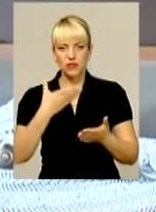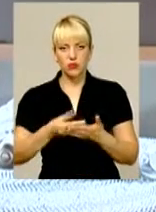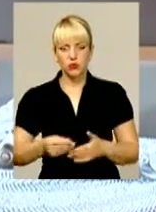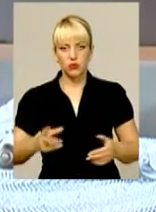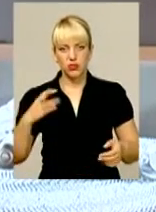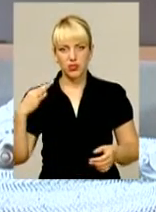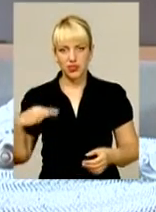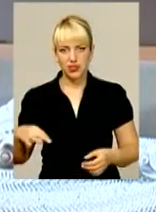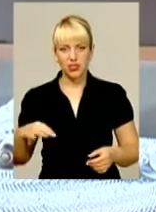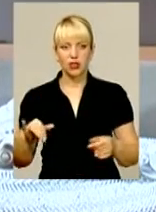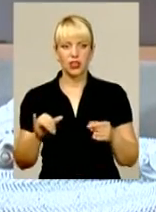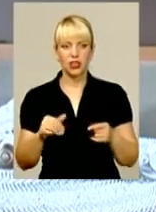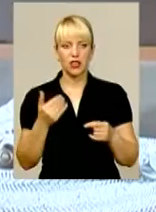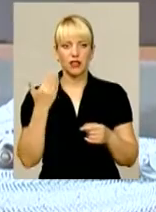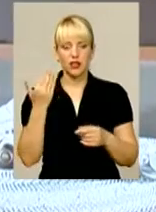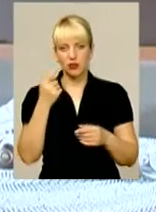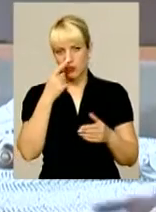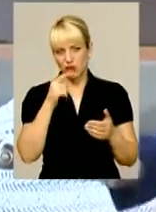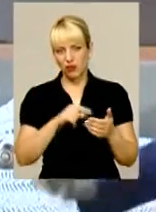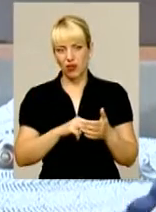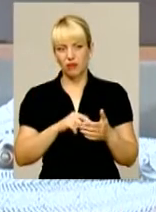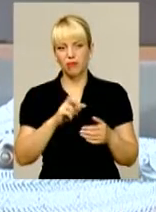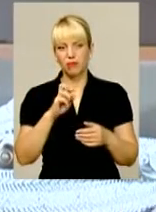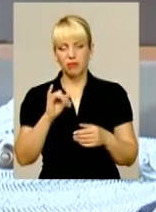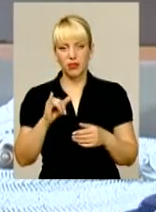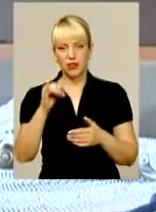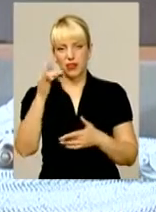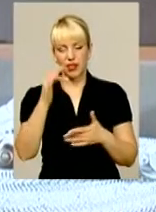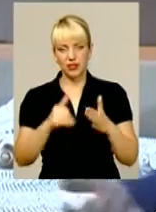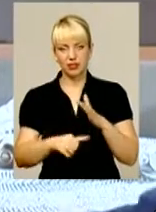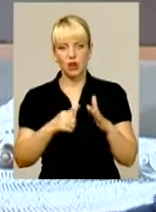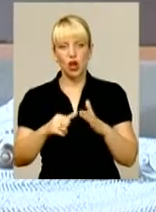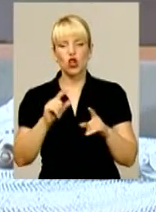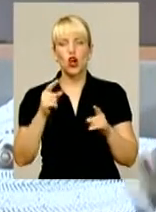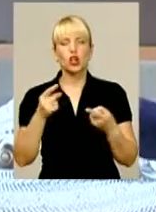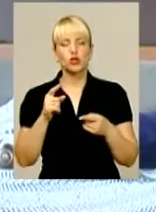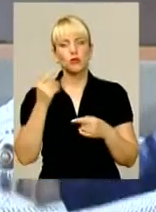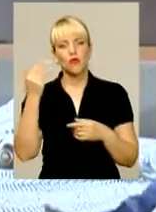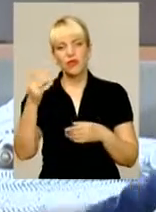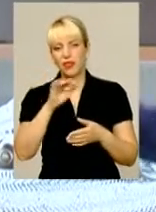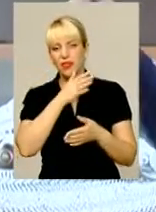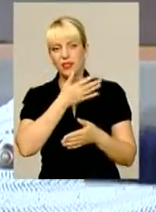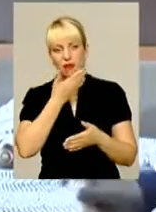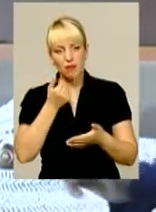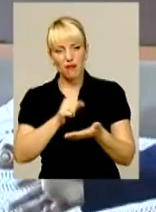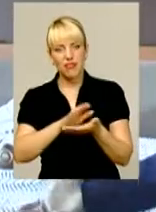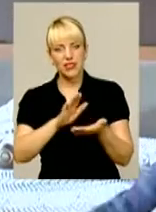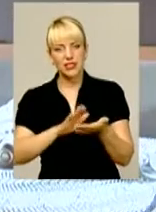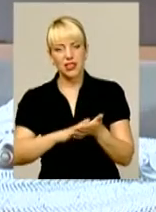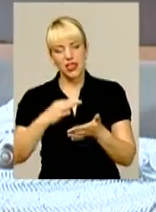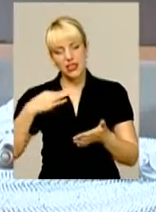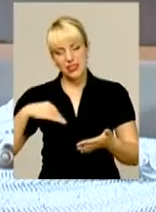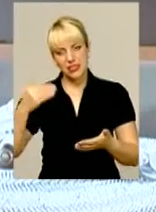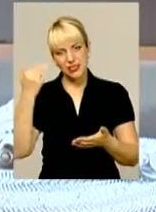Таким чином він попав в рейтинг безхаченків. Але з іншого боку, чому тоді він не вказав, що в декларації є